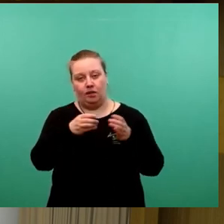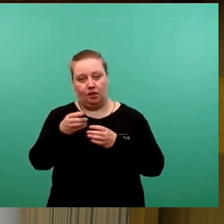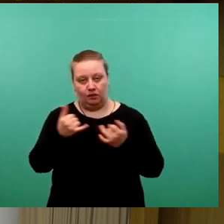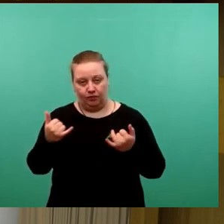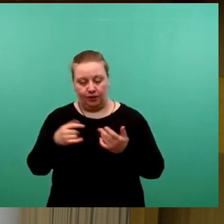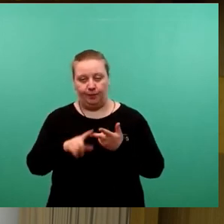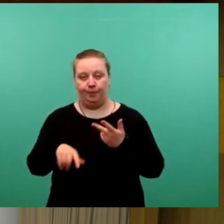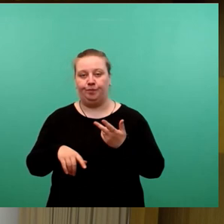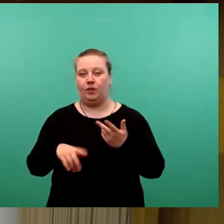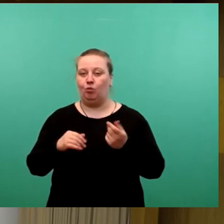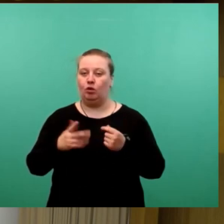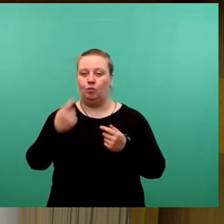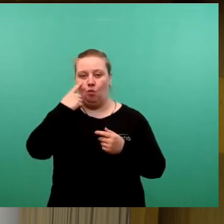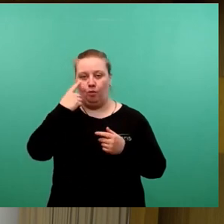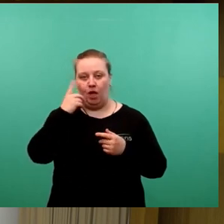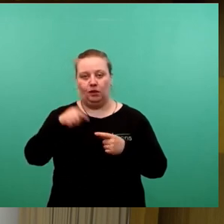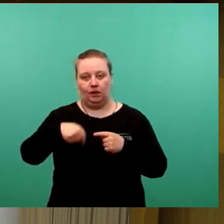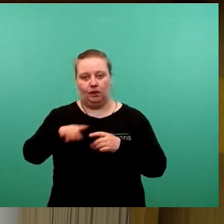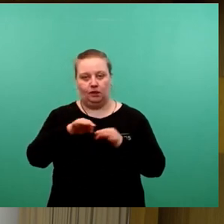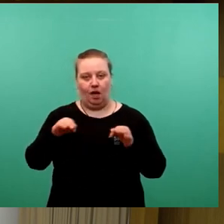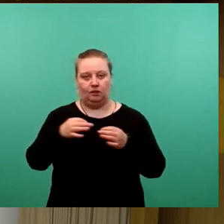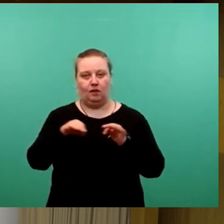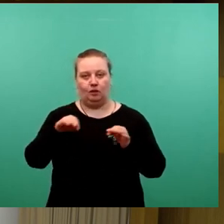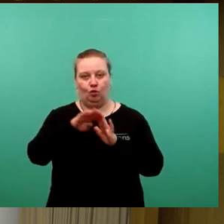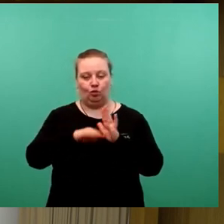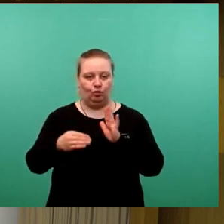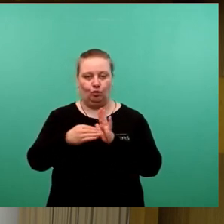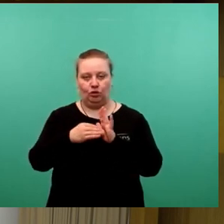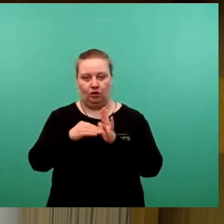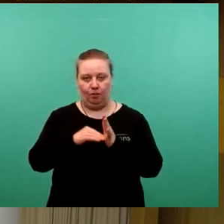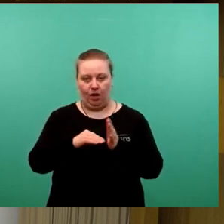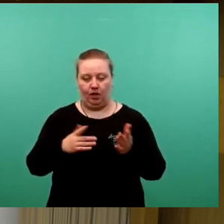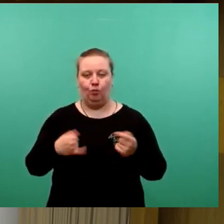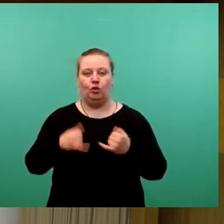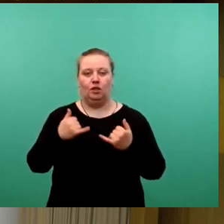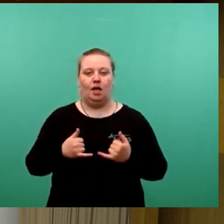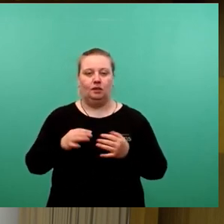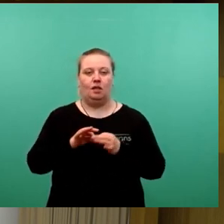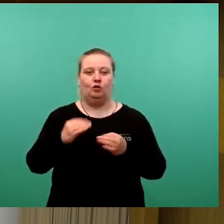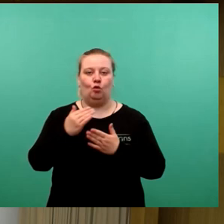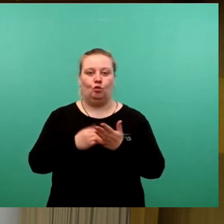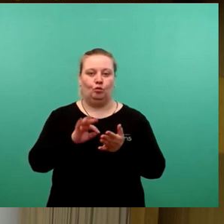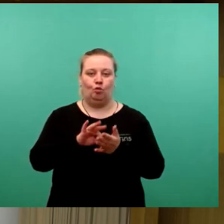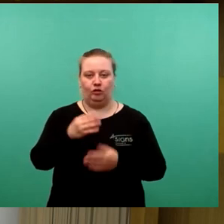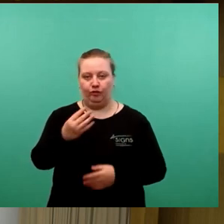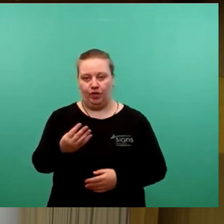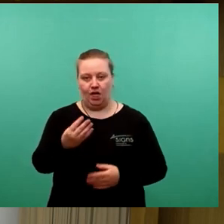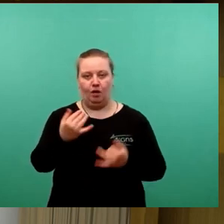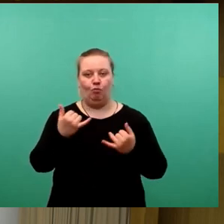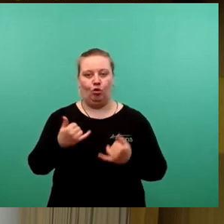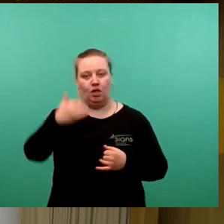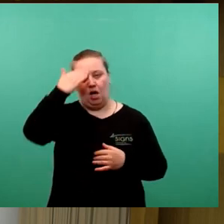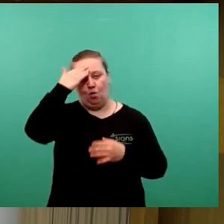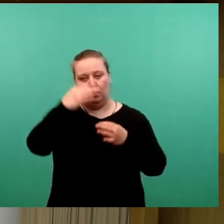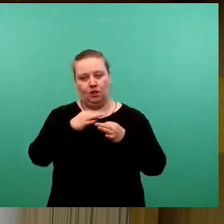Das findet sich jetzt in den nächsten Tagesordnungspunkten wieder, zunächst im Tagesordnungspunkt 4, in dem wir eben die Hauptsatzung